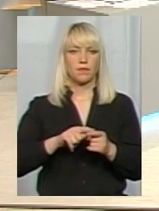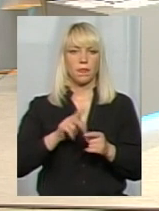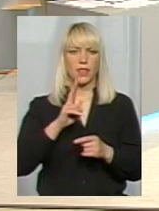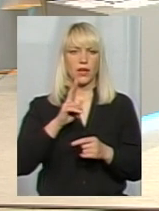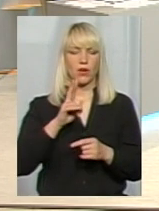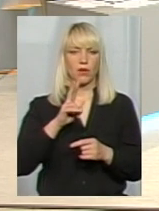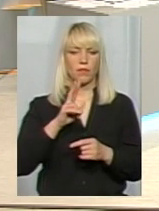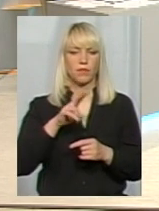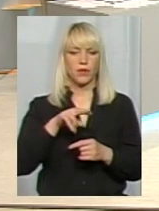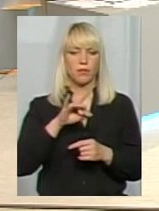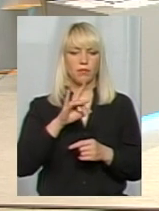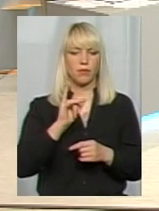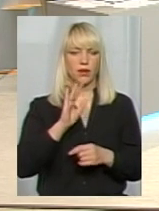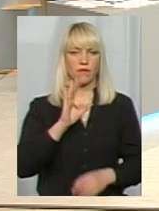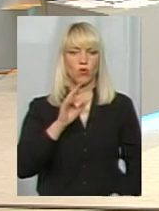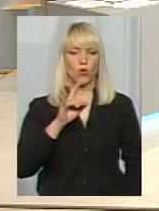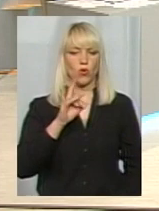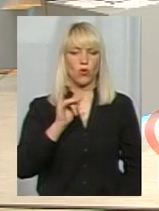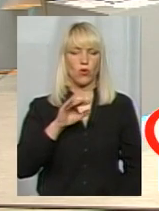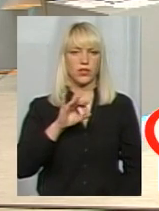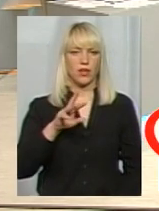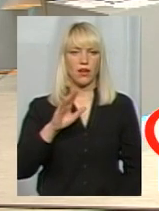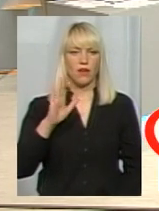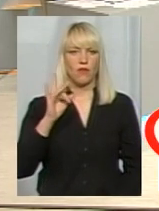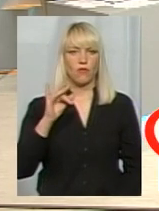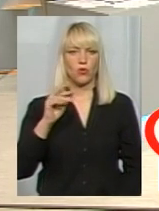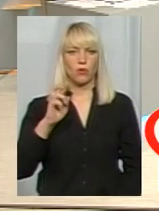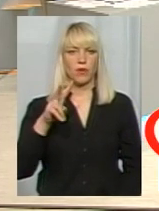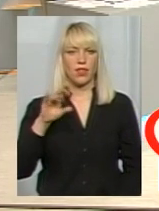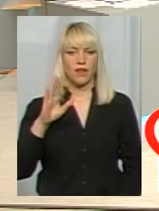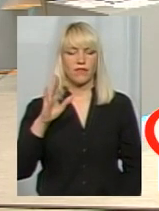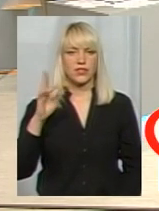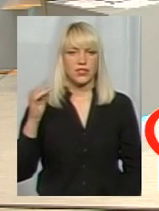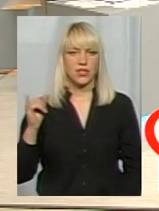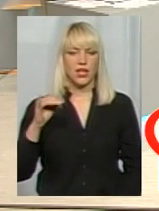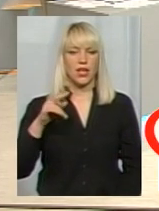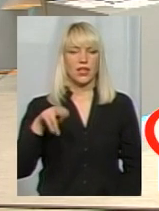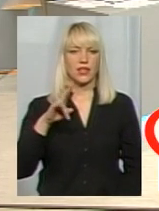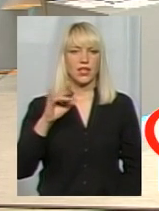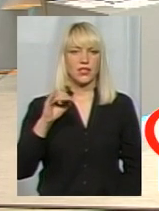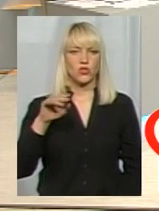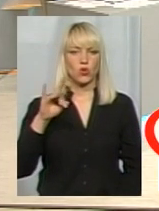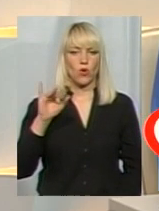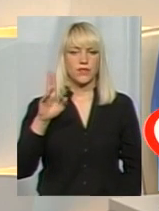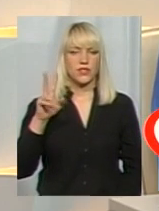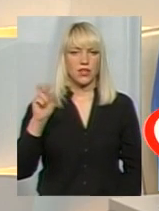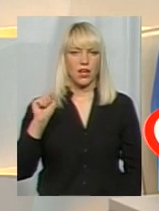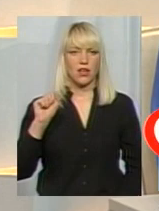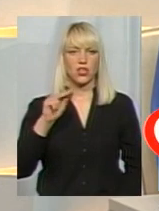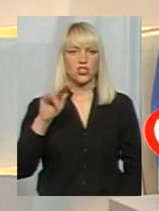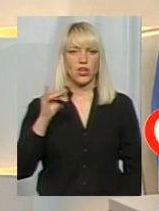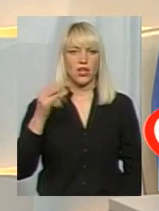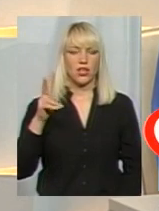Привороття, і в Рублівці це Дністровська Чайка. Однак, уже цього року,